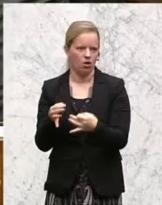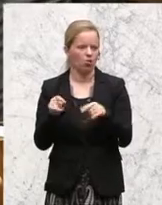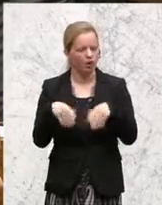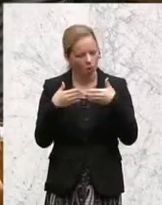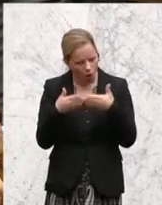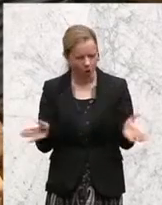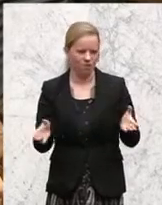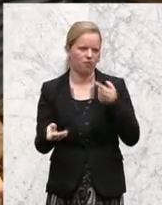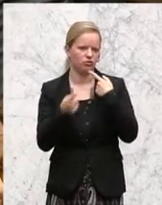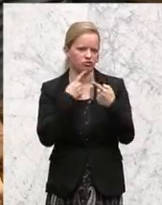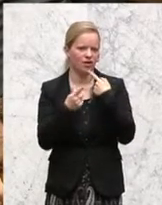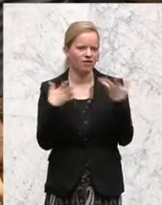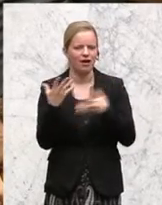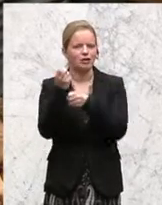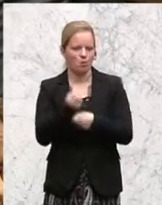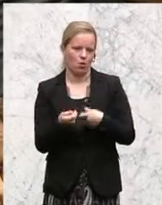am Brunnenmarkt passiert ist.